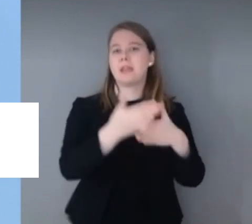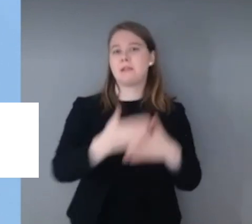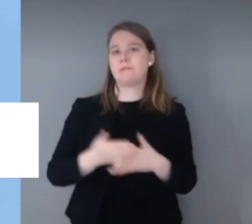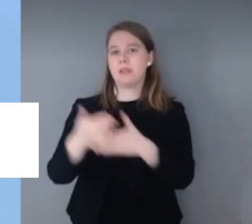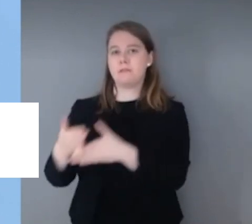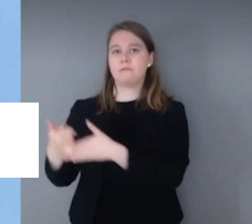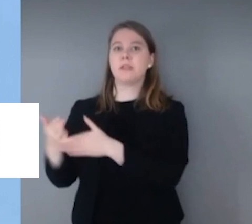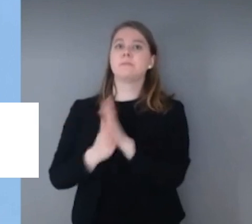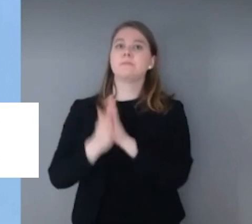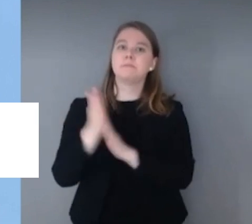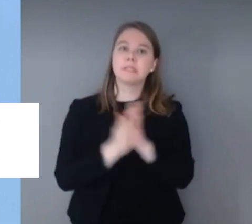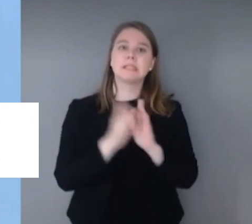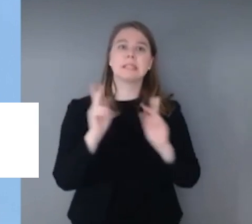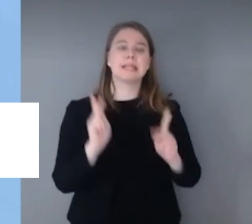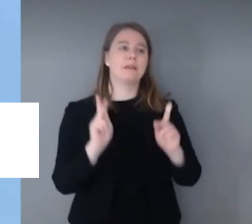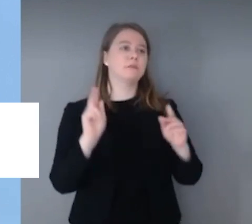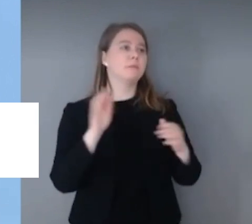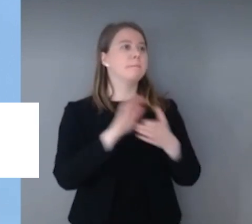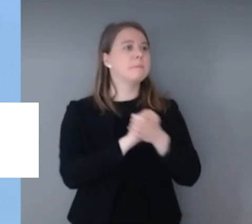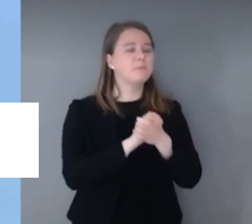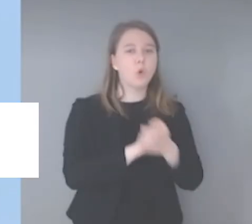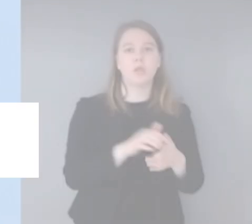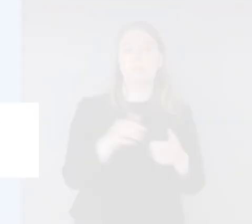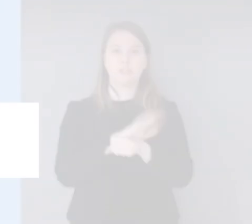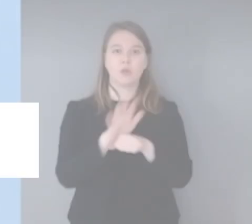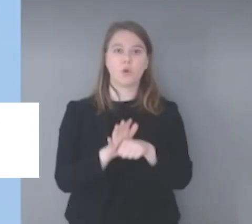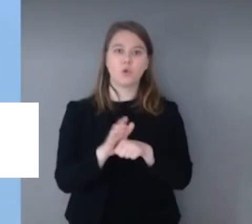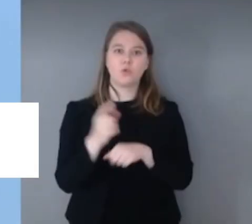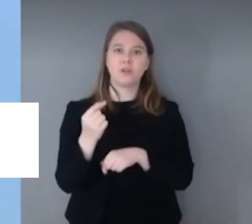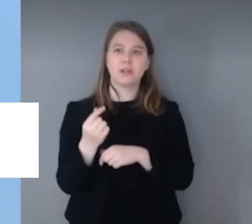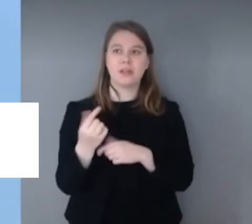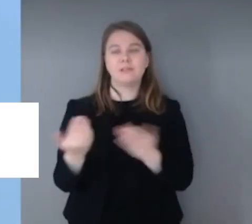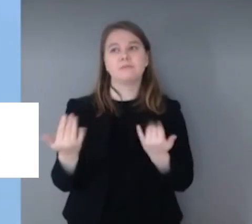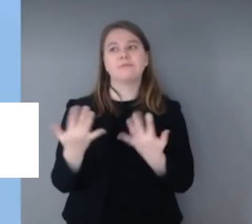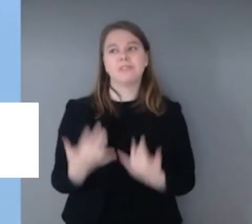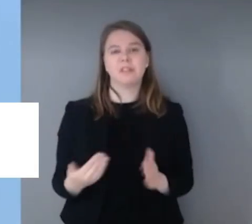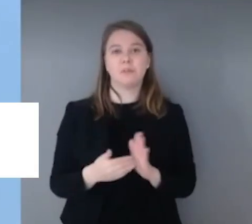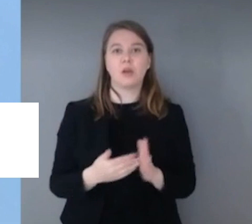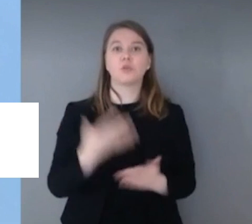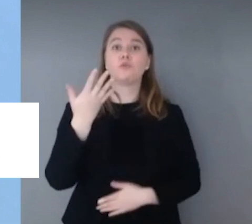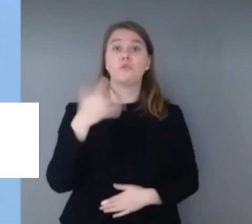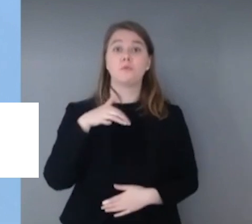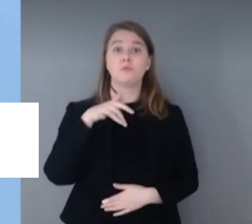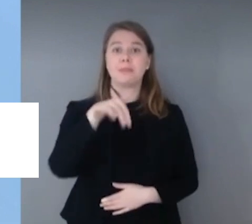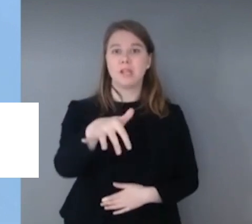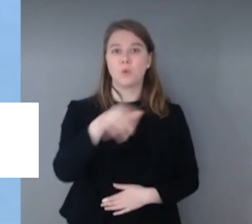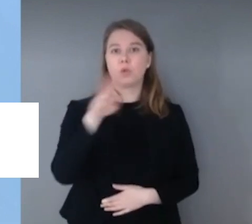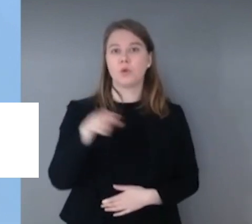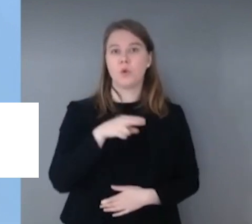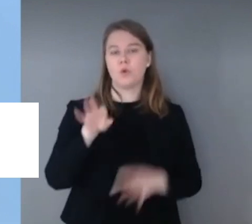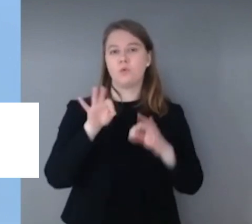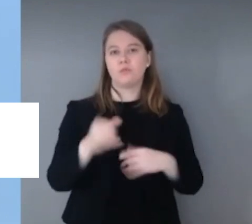Ihre bekannten Freunde, Nachbarn, Kinder an. Wir haben 5 Millionen Euro für das Jahr für